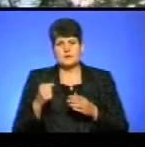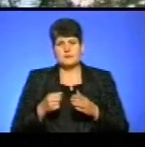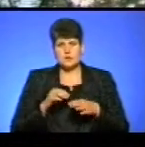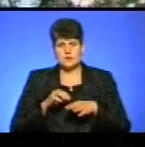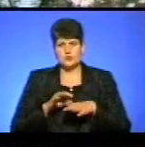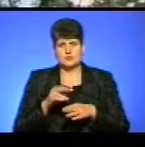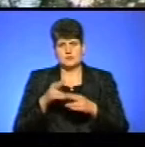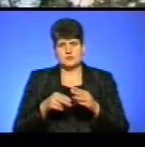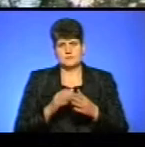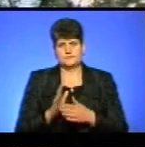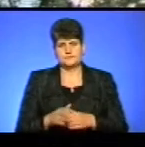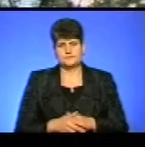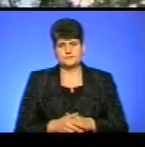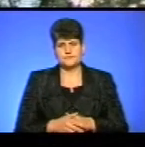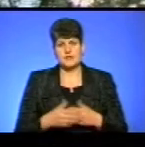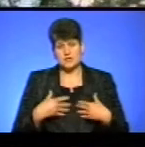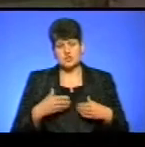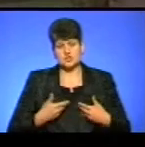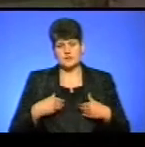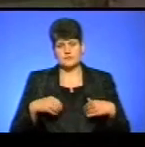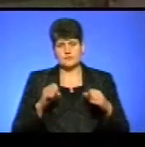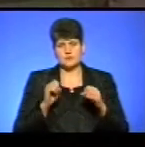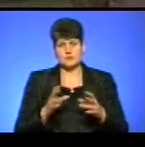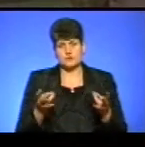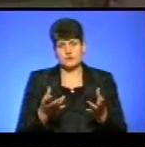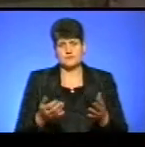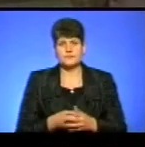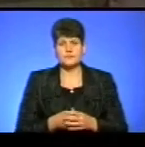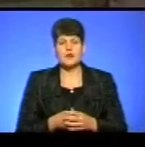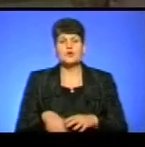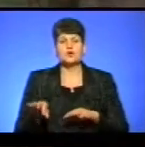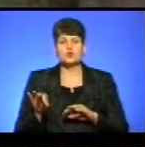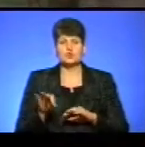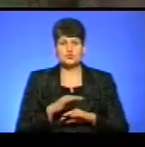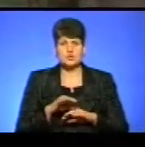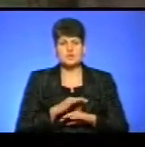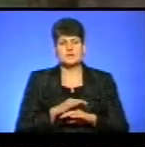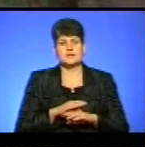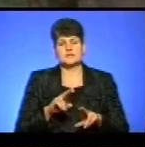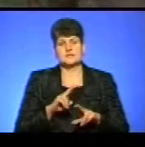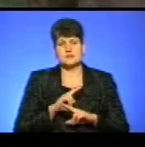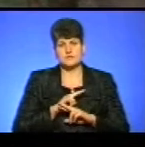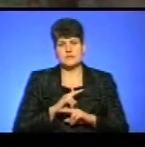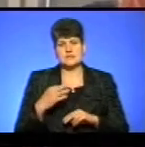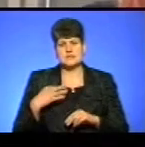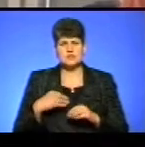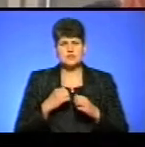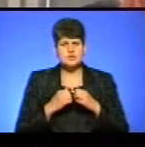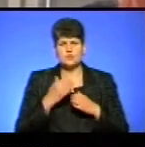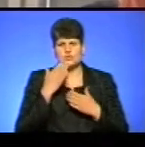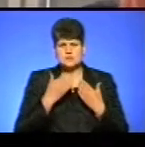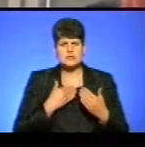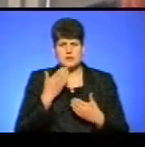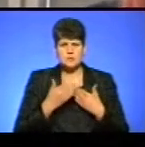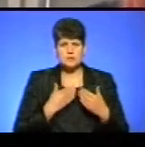кінця. Як треба, покладемо своє життя». Дружина загибло полковника Руслана Муляра розповіла, сини часто запитують